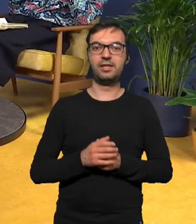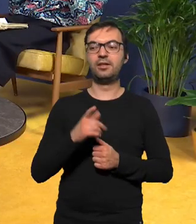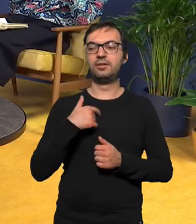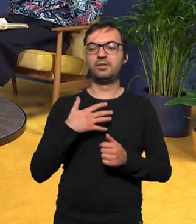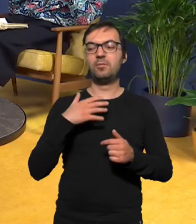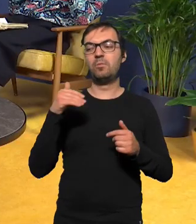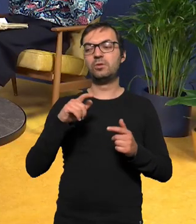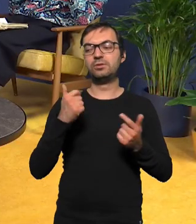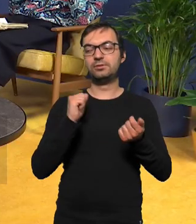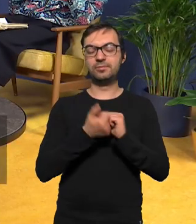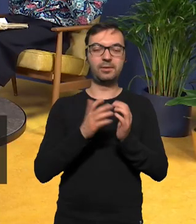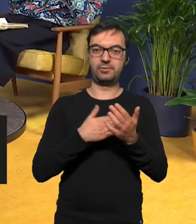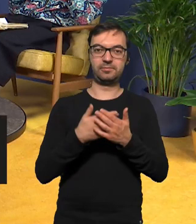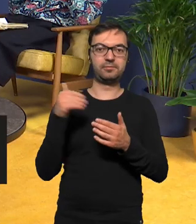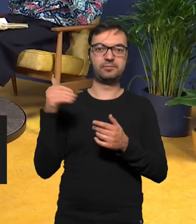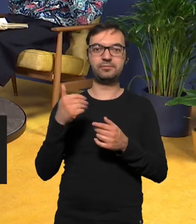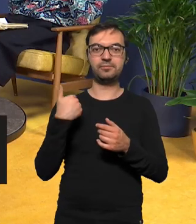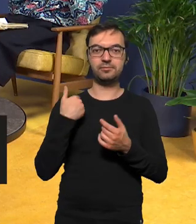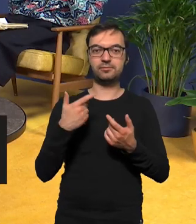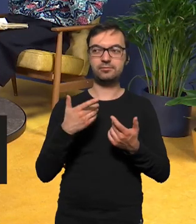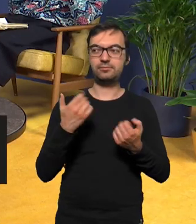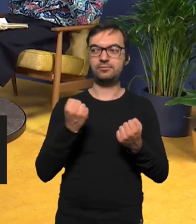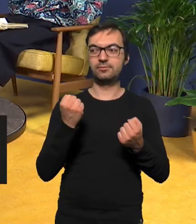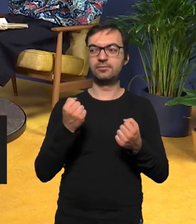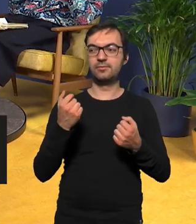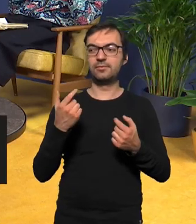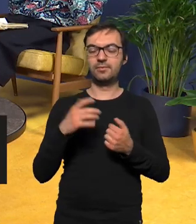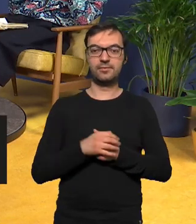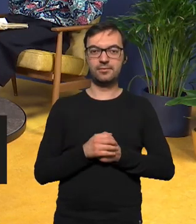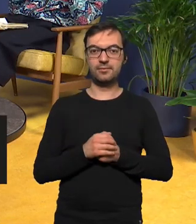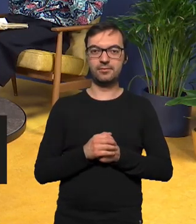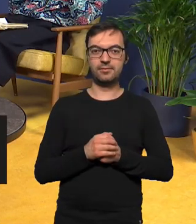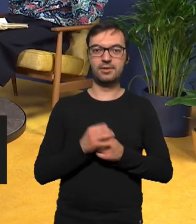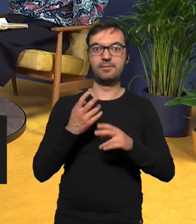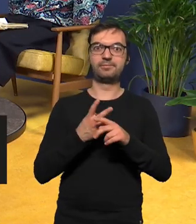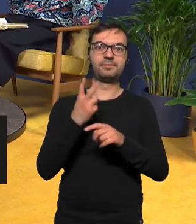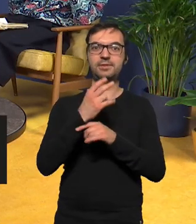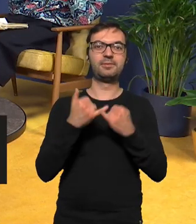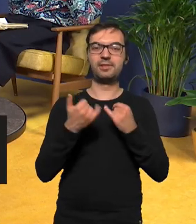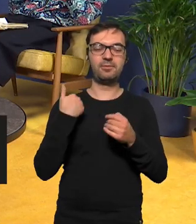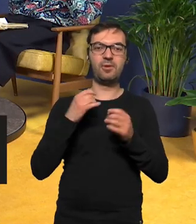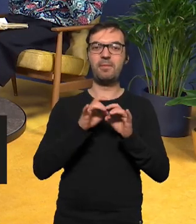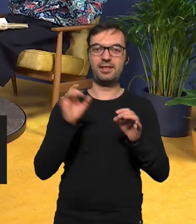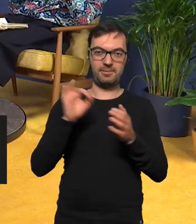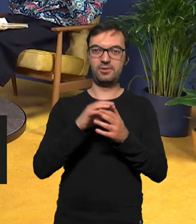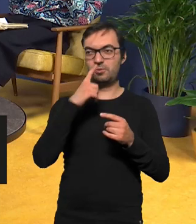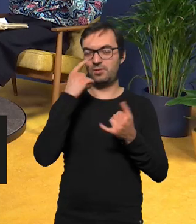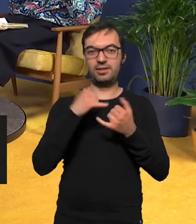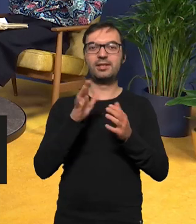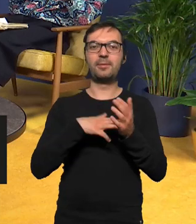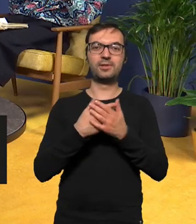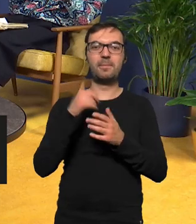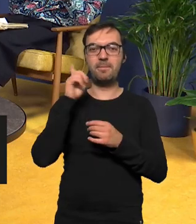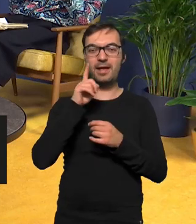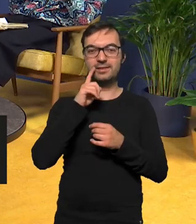pozmieniać w znaczeniu mogło się wpaść w jakieś takie naprawdę wysokie rejestry gdyby nie było tego słowa na P i gdyby męskie